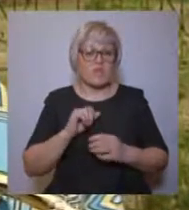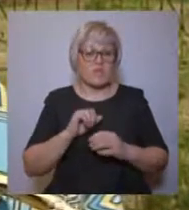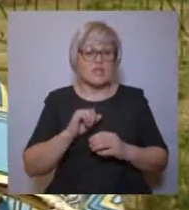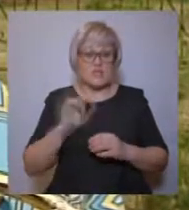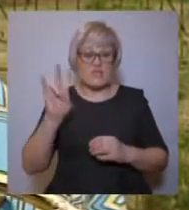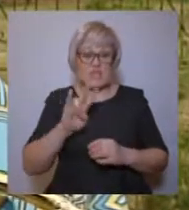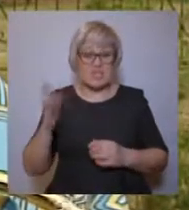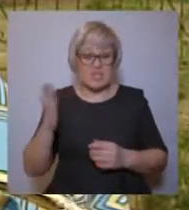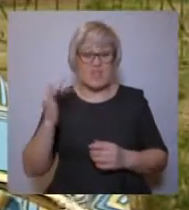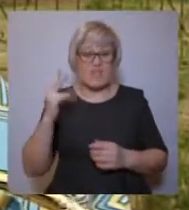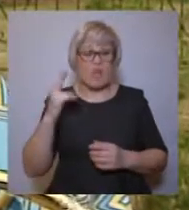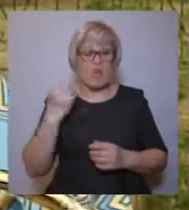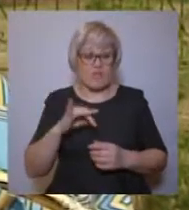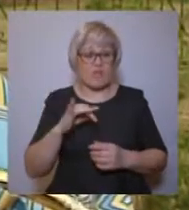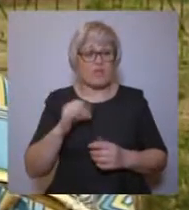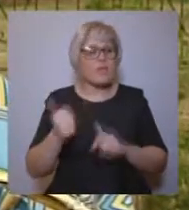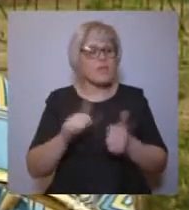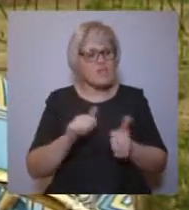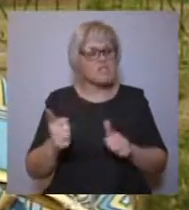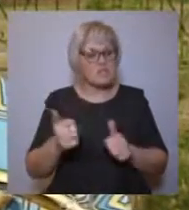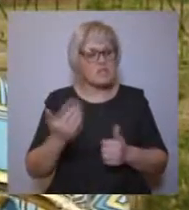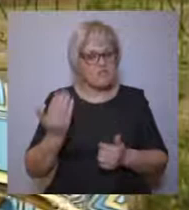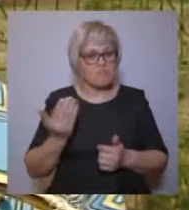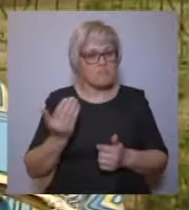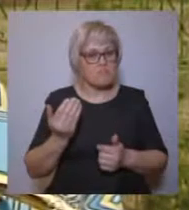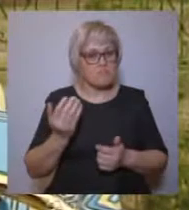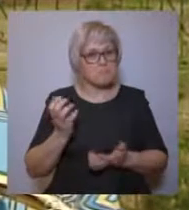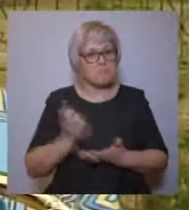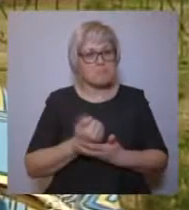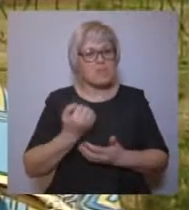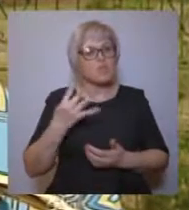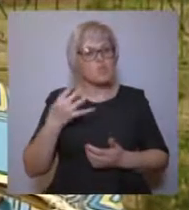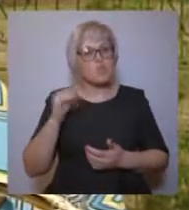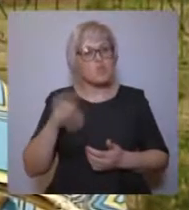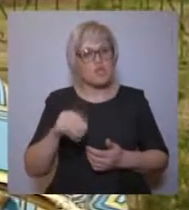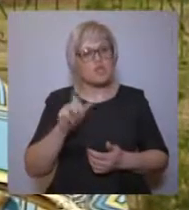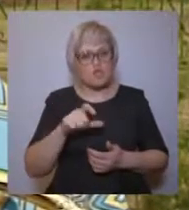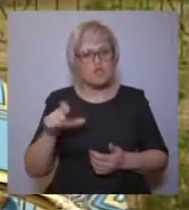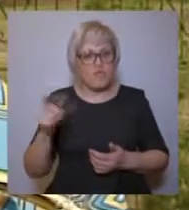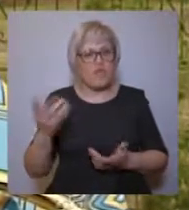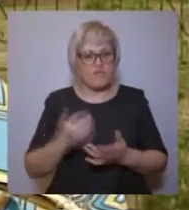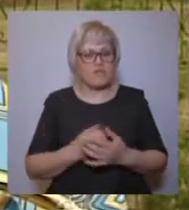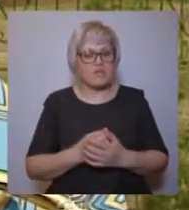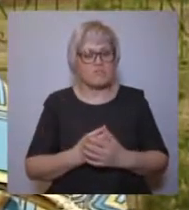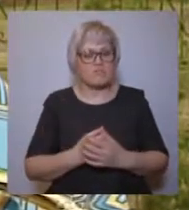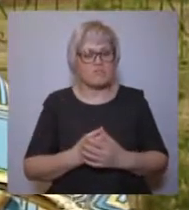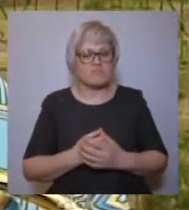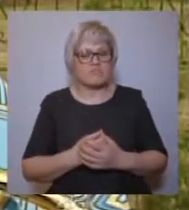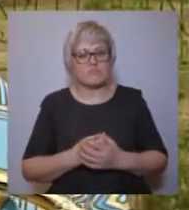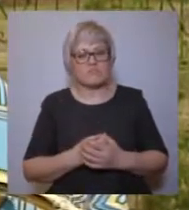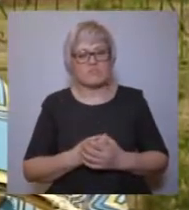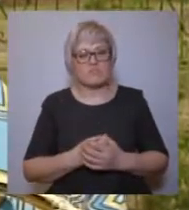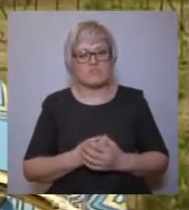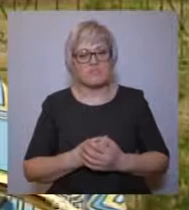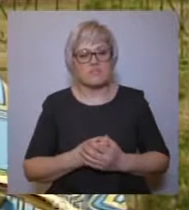наши основатели, кто наши просветители, какая была Русь 300 лет назад и что было в то время. И